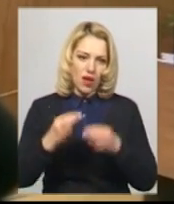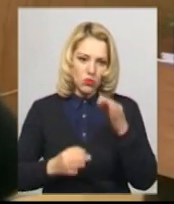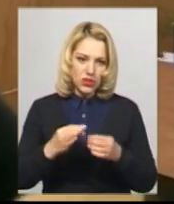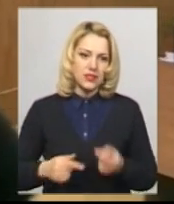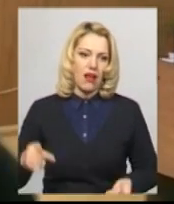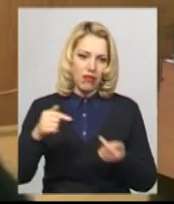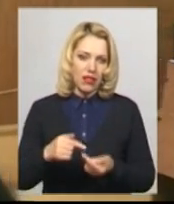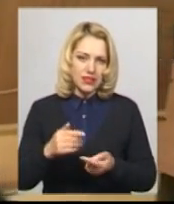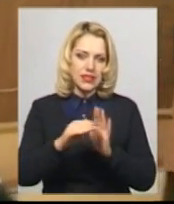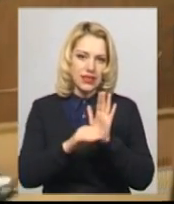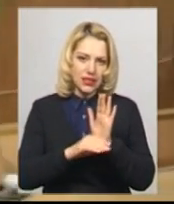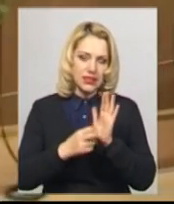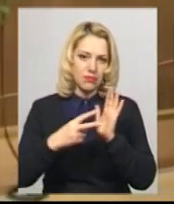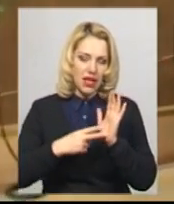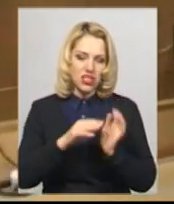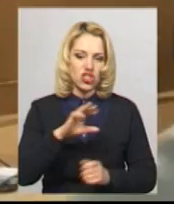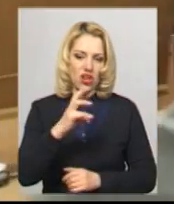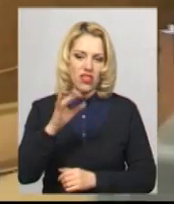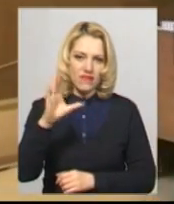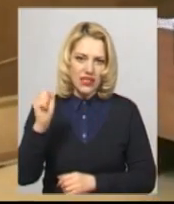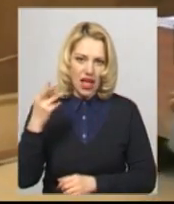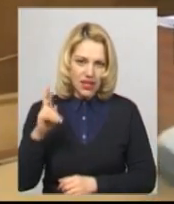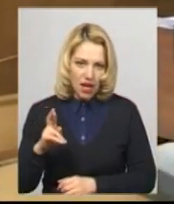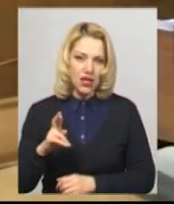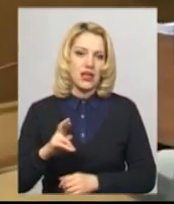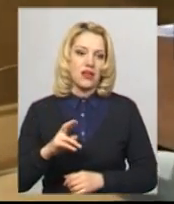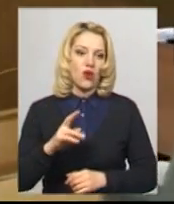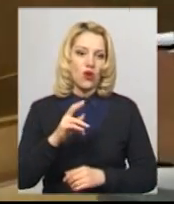конвенції о відносині громадянських компресів,